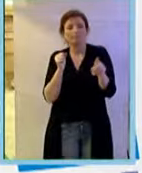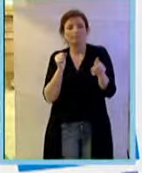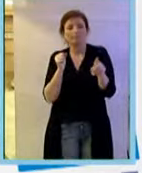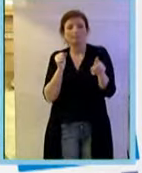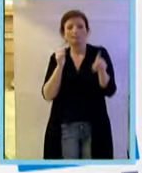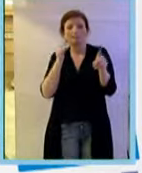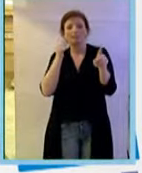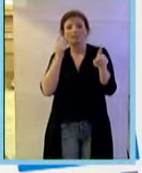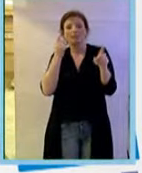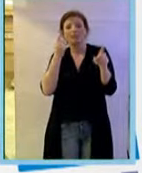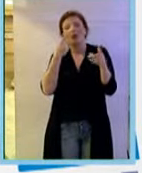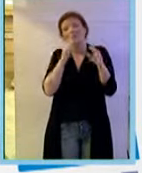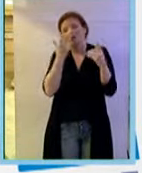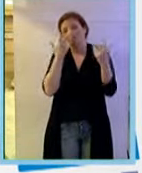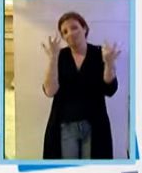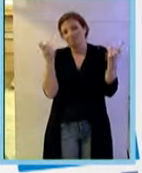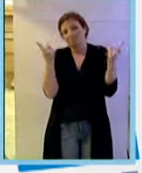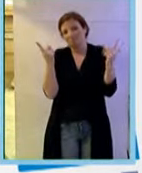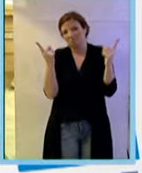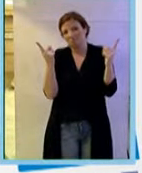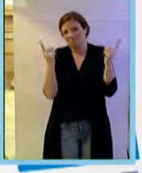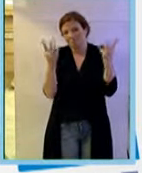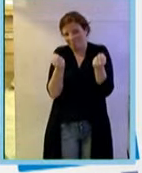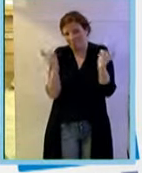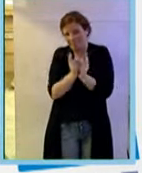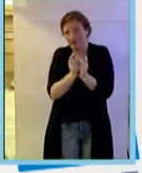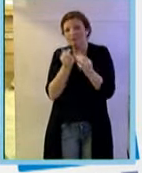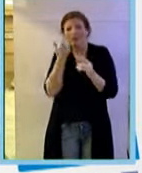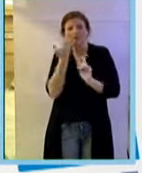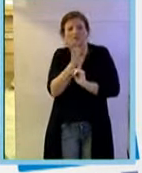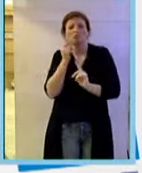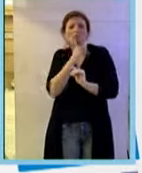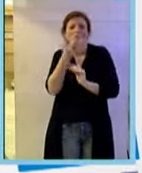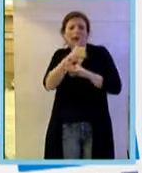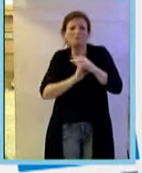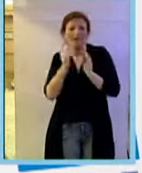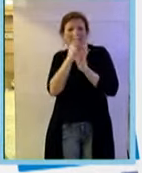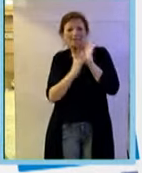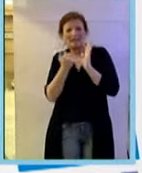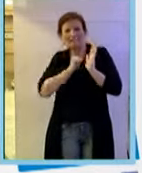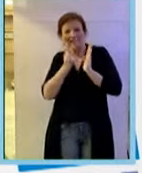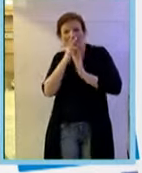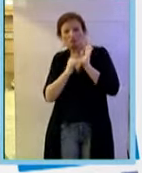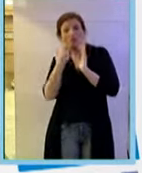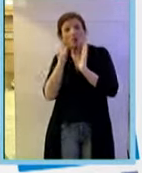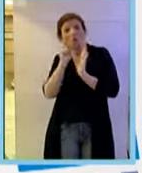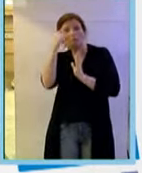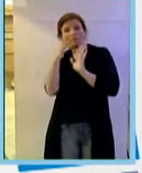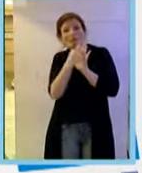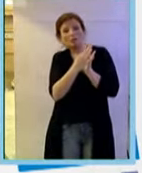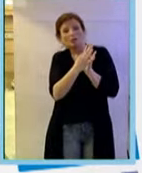per farla breve vi faccio vedere soltanto una parte dei dati clinici il primo che ha dimostrato che il